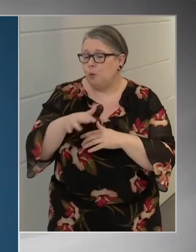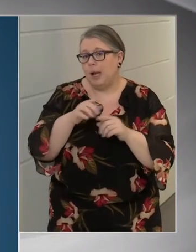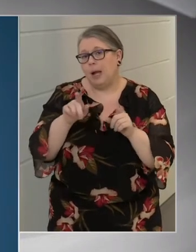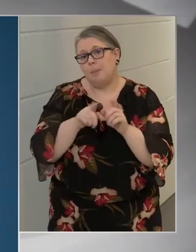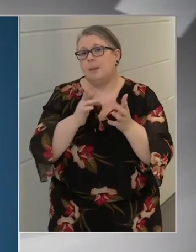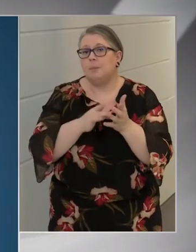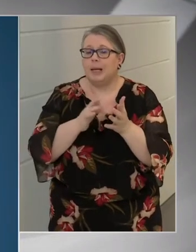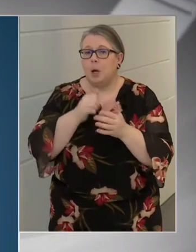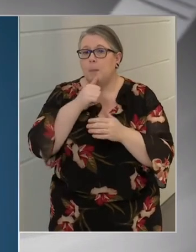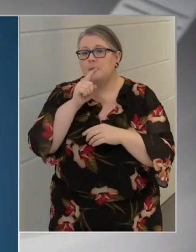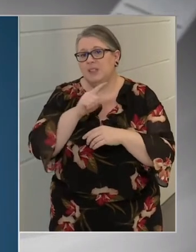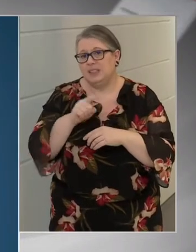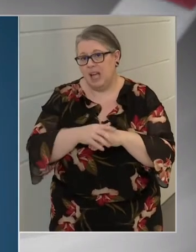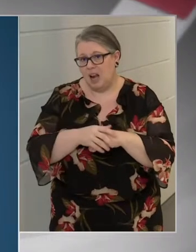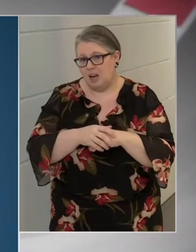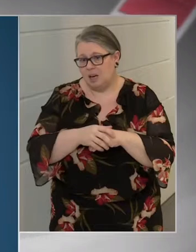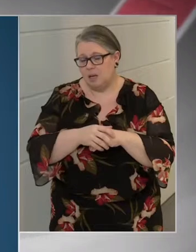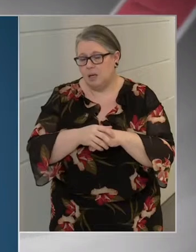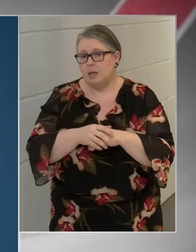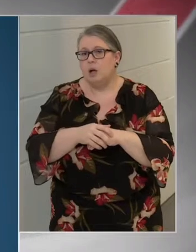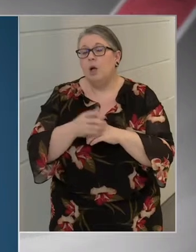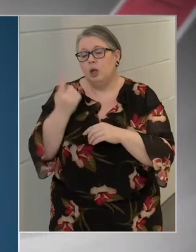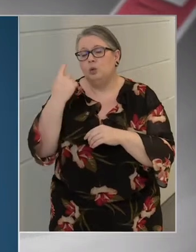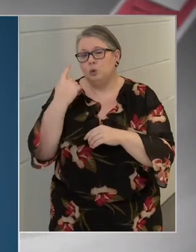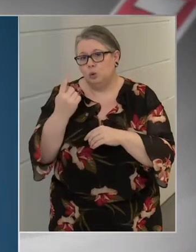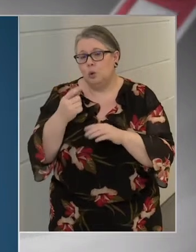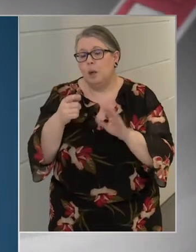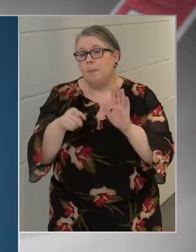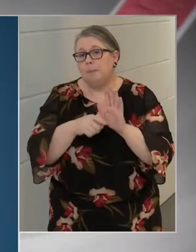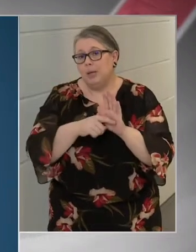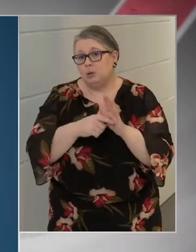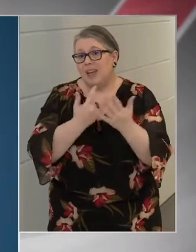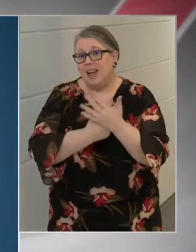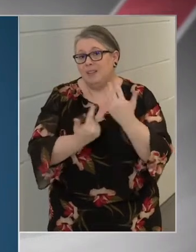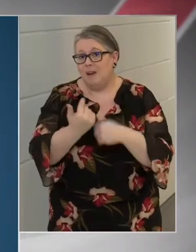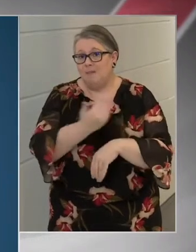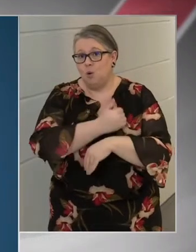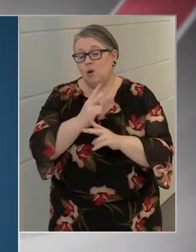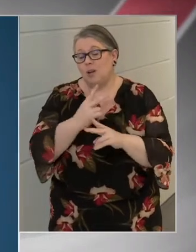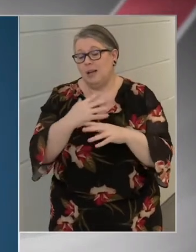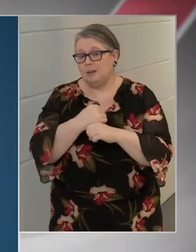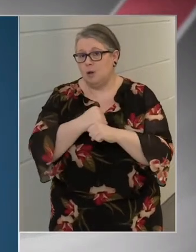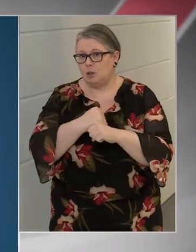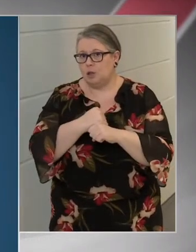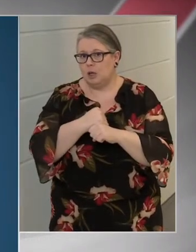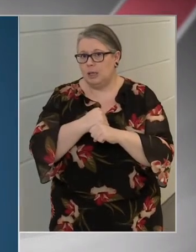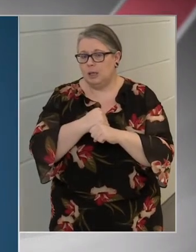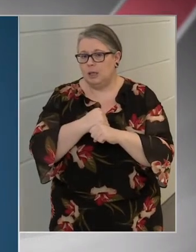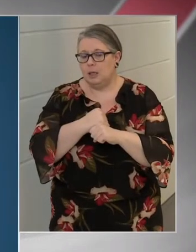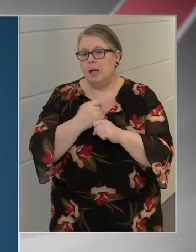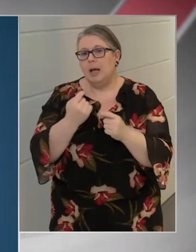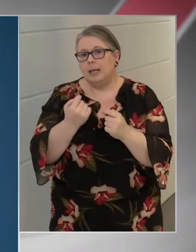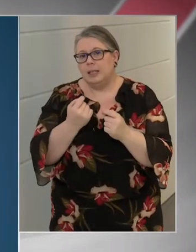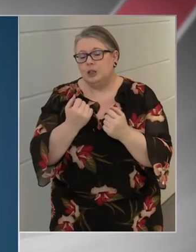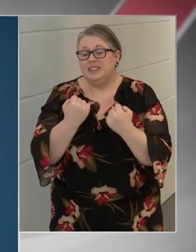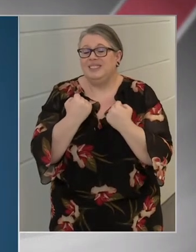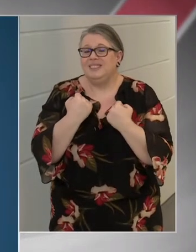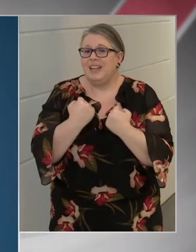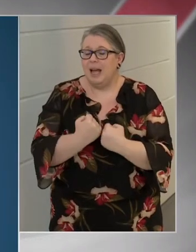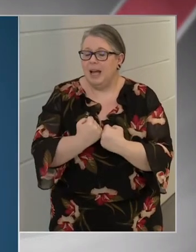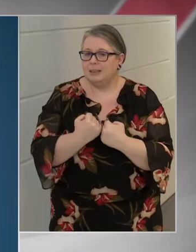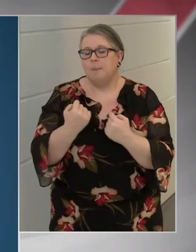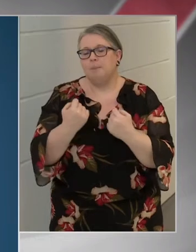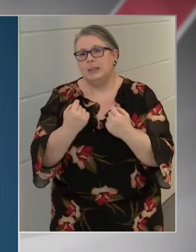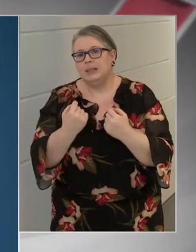mint mondjuk a Pfizer vakcinája, amit tudjuk, hogy mínusz 70 fokon kell tartanunk, és egy kicsit nehezebb, egy